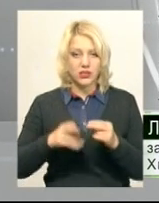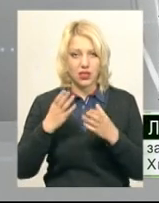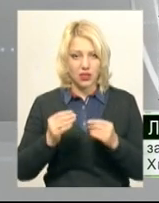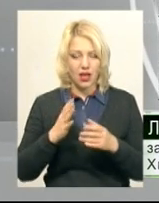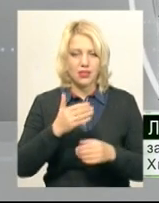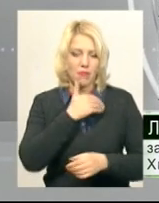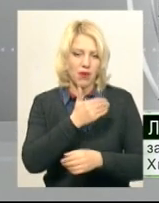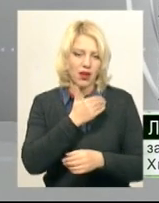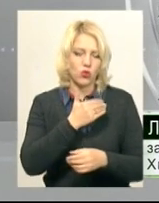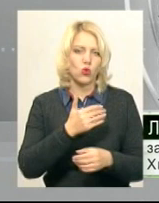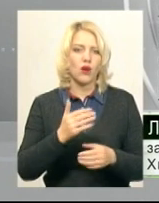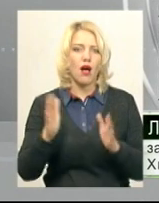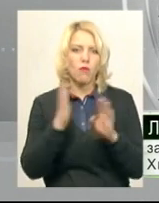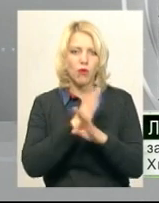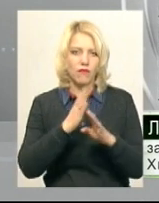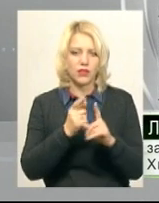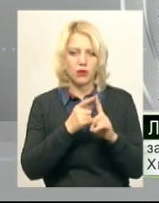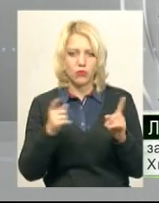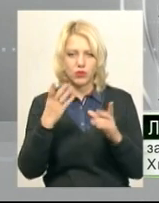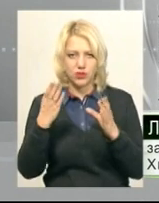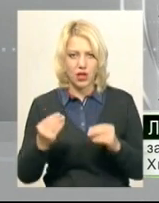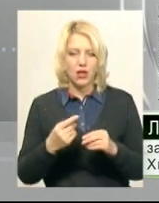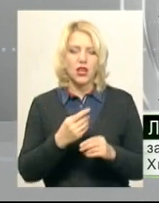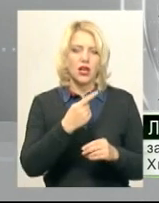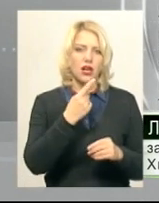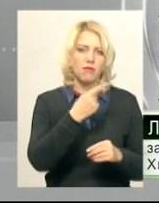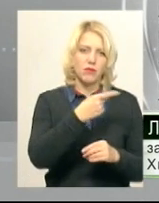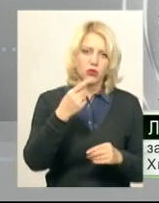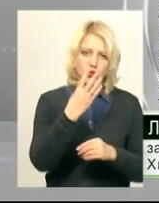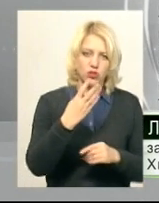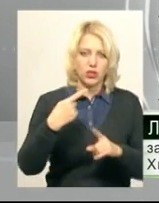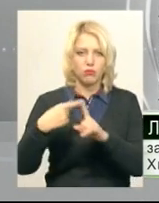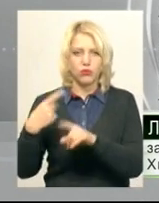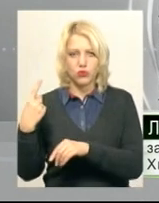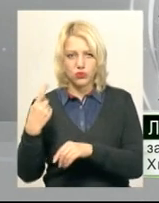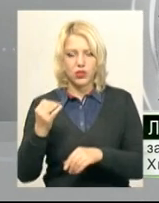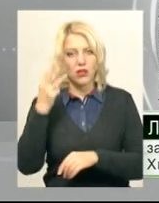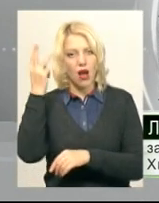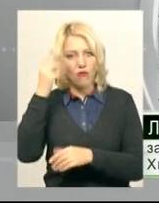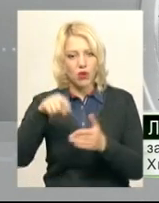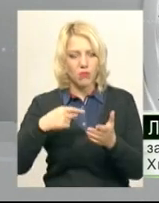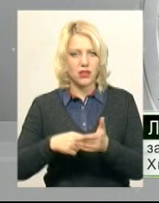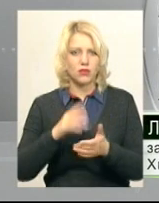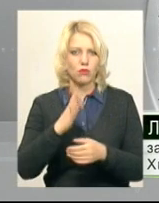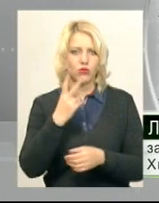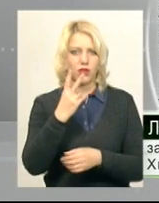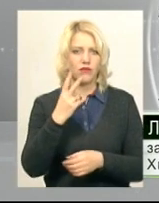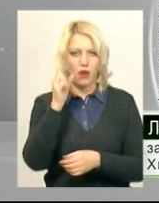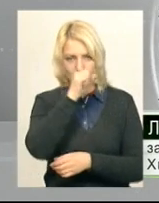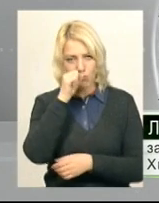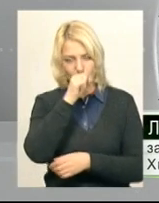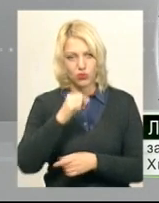повітря протягом доби по області від 4 градусів морожу до 1 градусу тепла у Хмельницькому 0,2 градуси морожу.